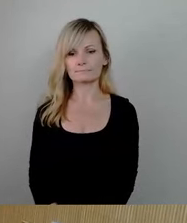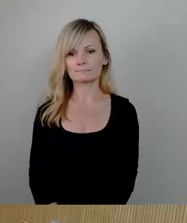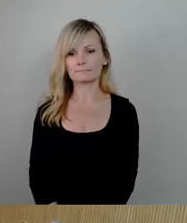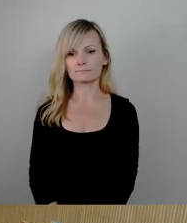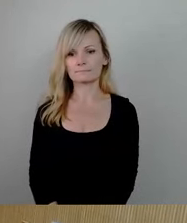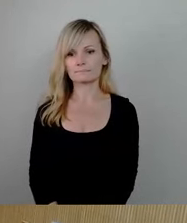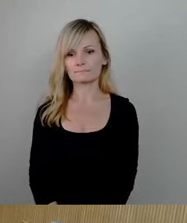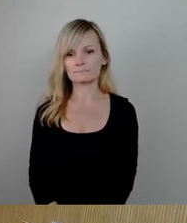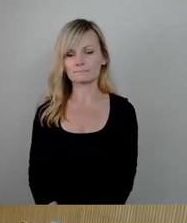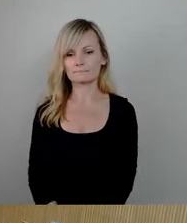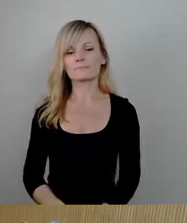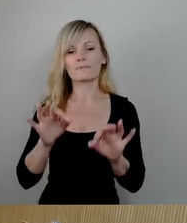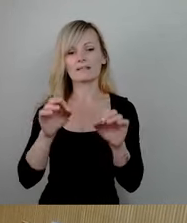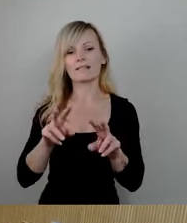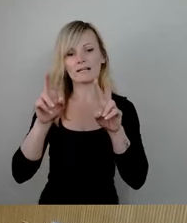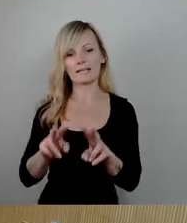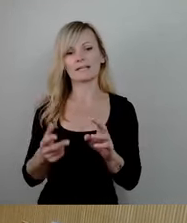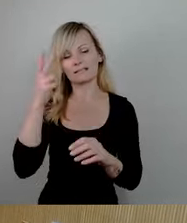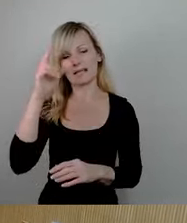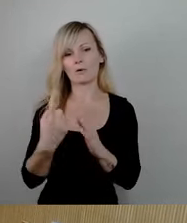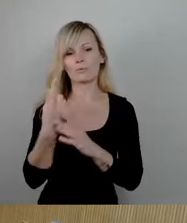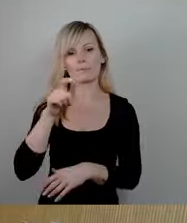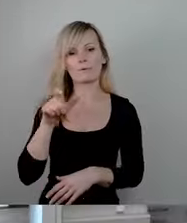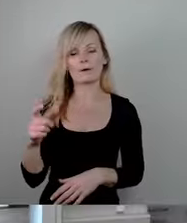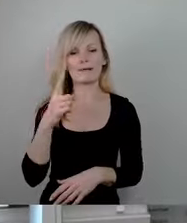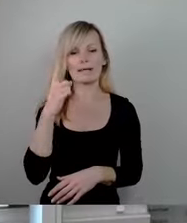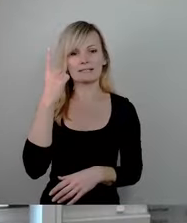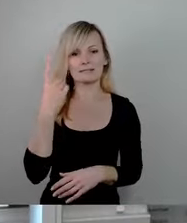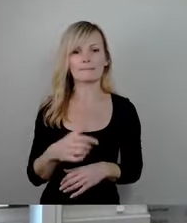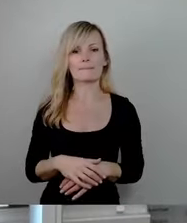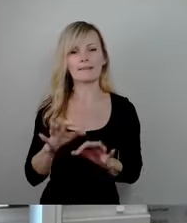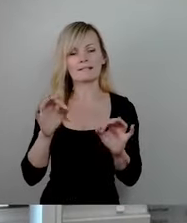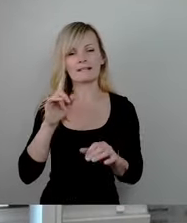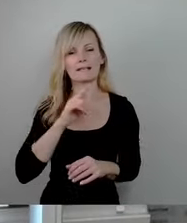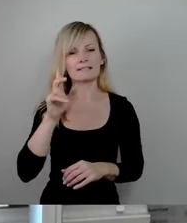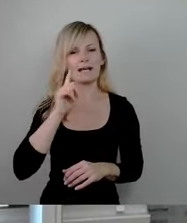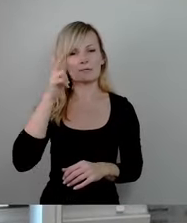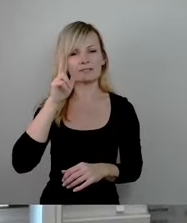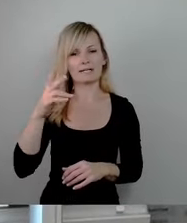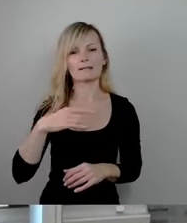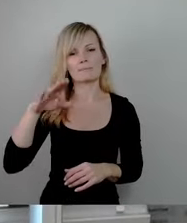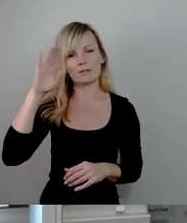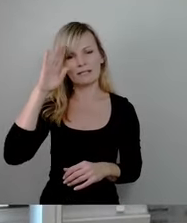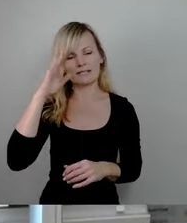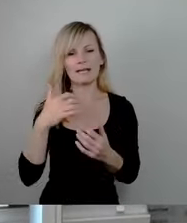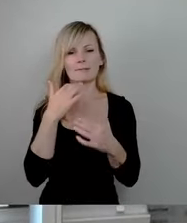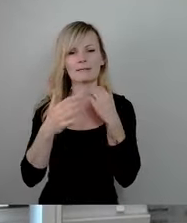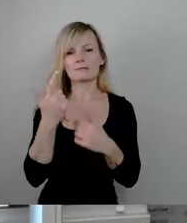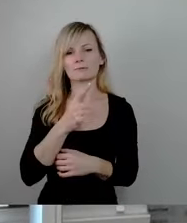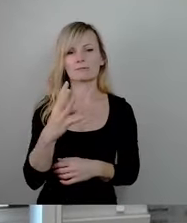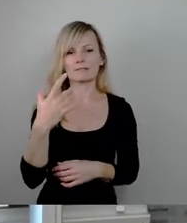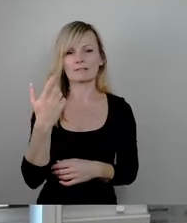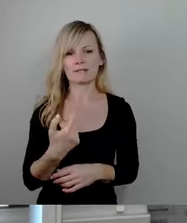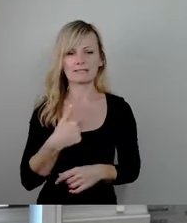Sehr geehrter Herr Oberbürgermeister, meine Damen und Herren, Polizeibericht vom 31.07.2024, ich zitiere,